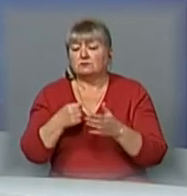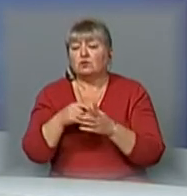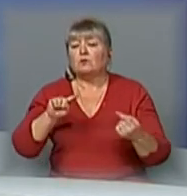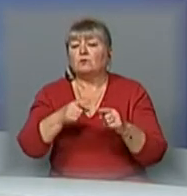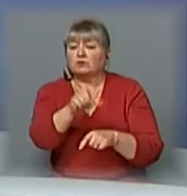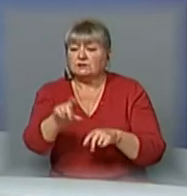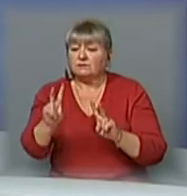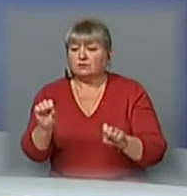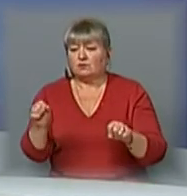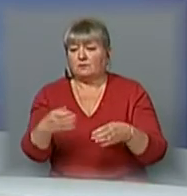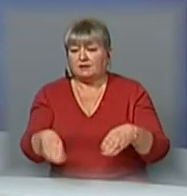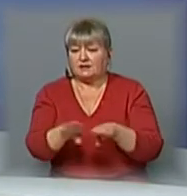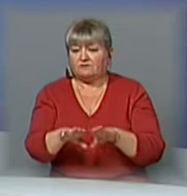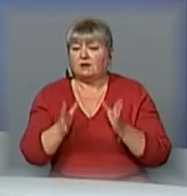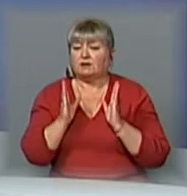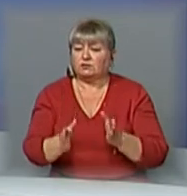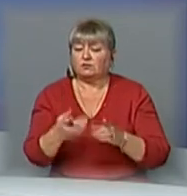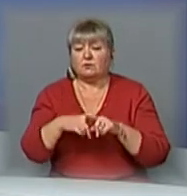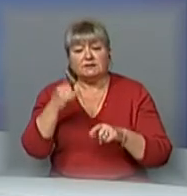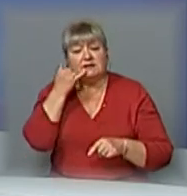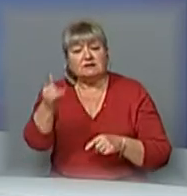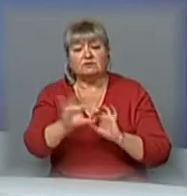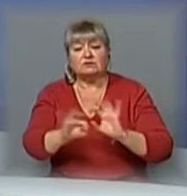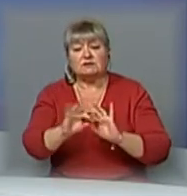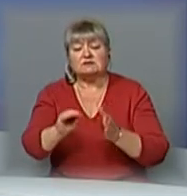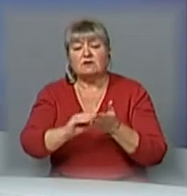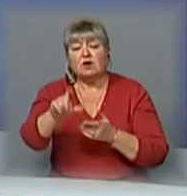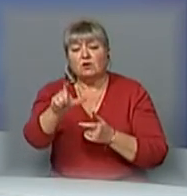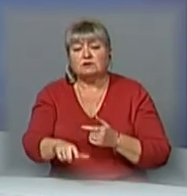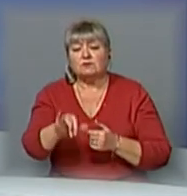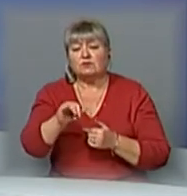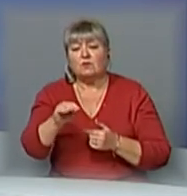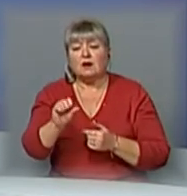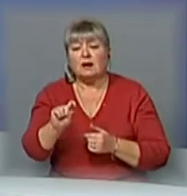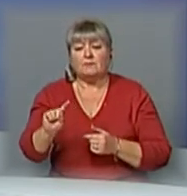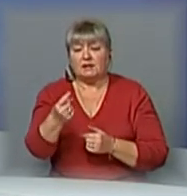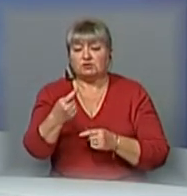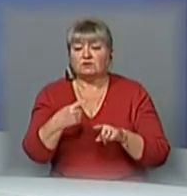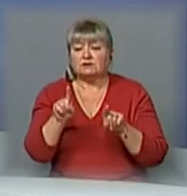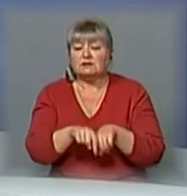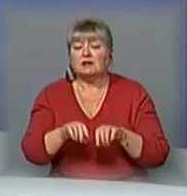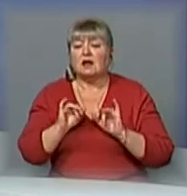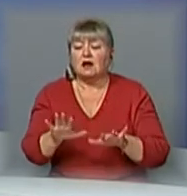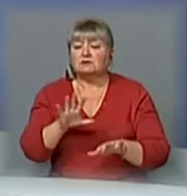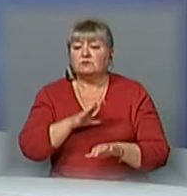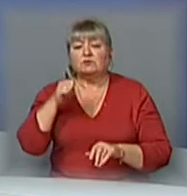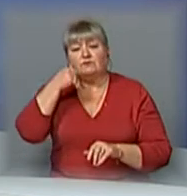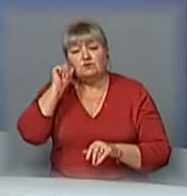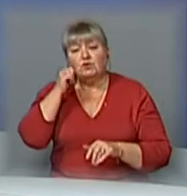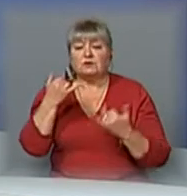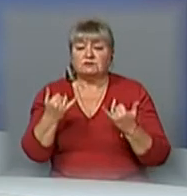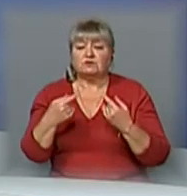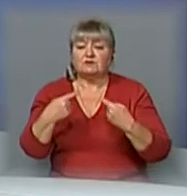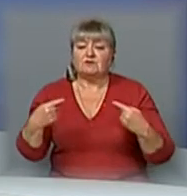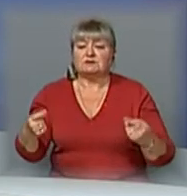перекривають дороги. Про це телефоном він розповів кореспондентам ЮА «Першого». Нагадаю, такі акції відбувалися вчора та сьогодні у різних